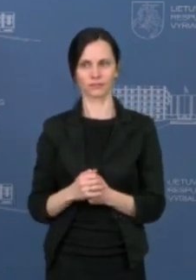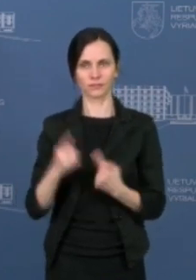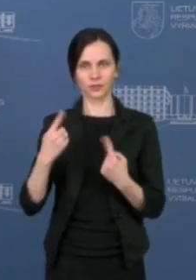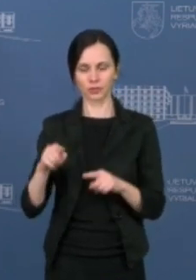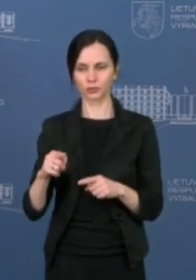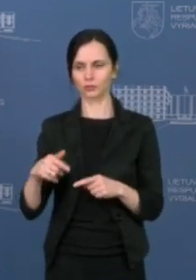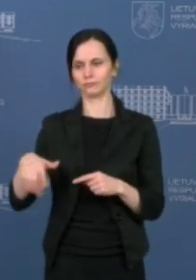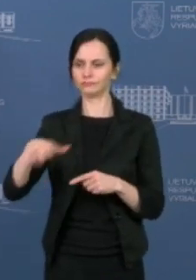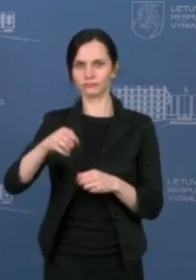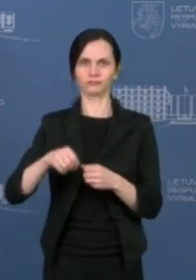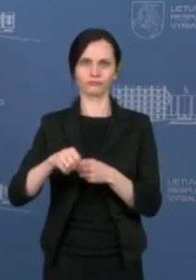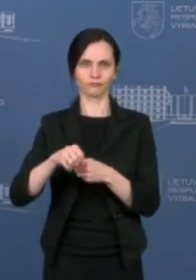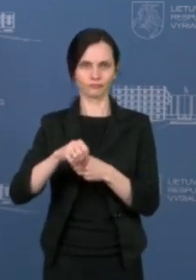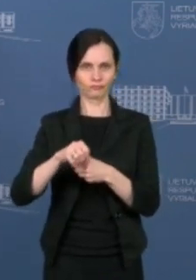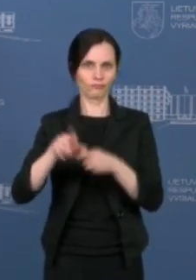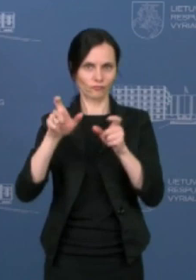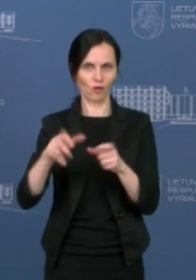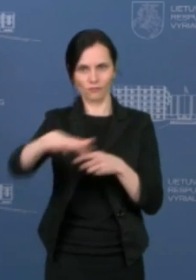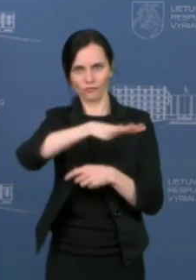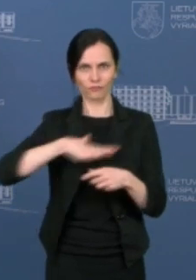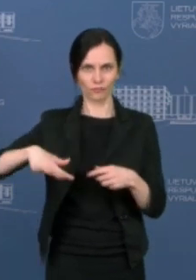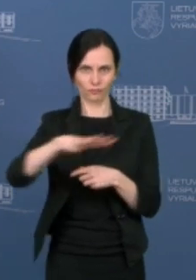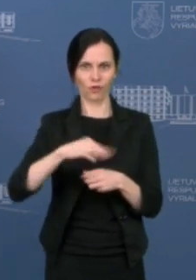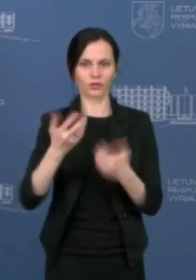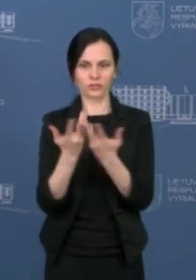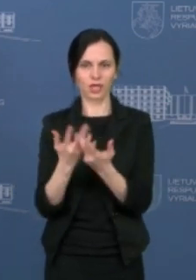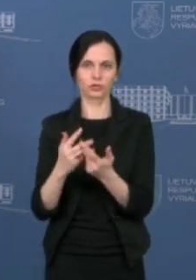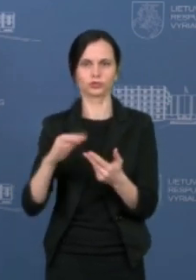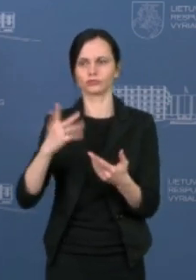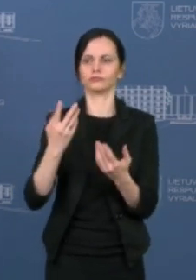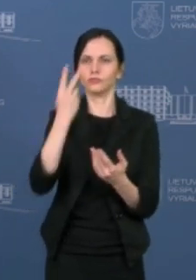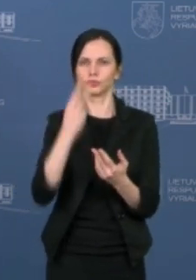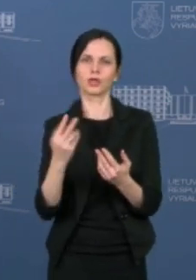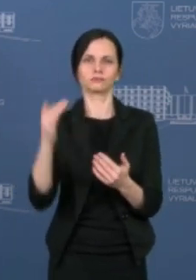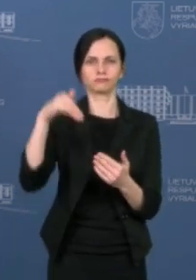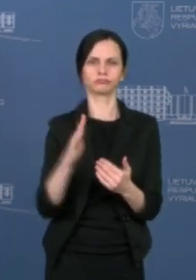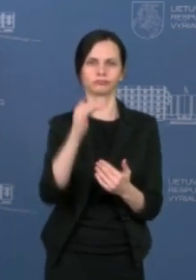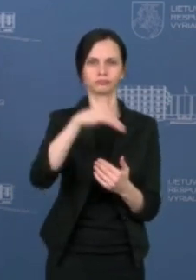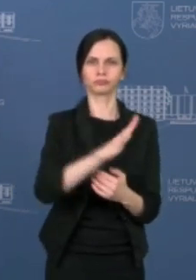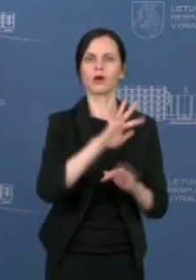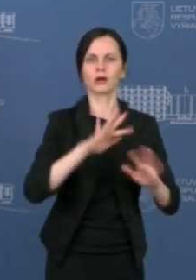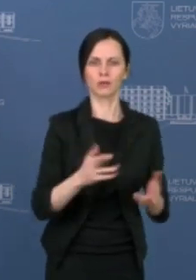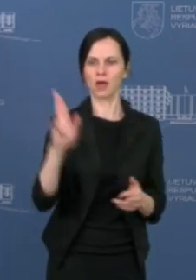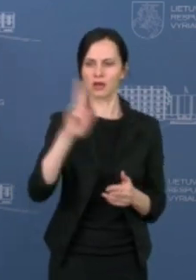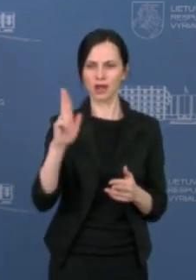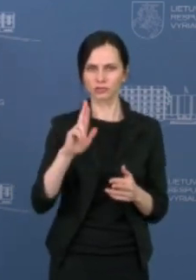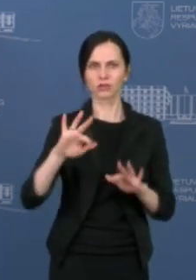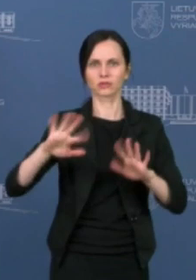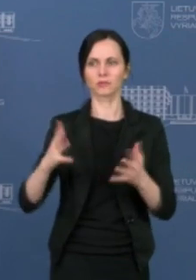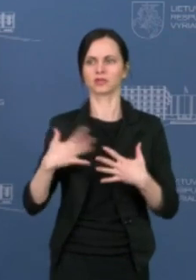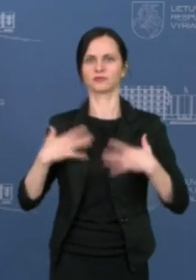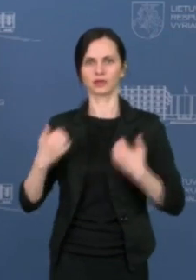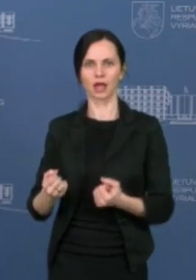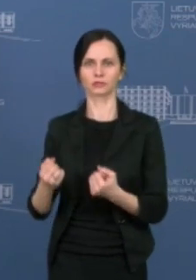supančių šitoje pandemijos aplinkoje skaičių dinamika, mūsų rezultatai, kaip atrodo, sveikatos